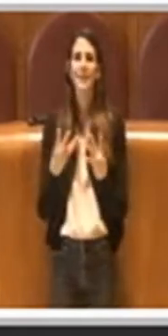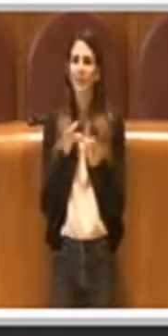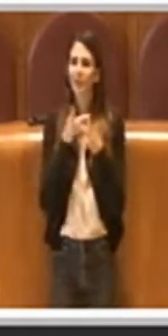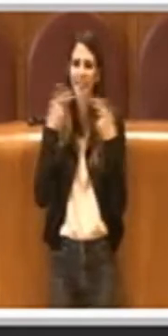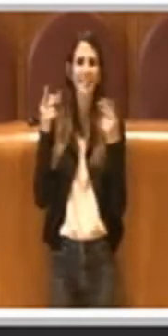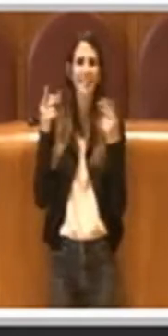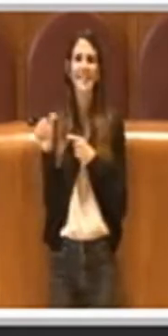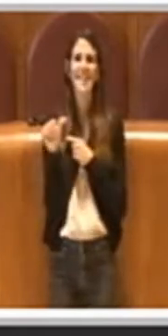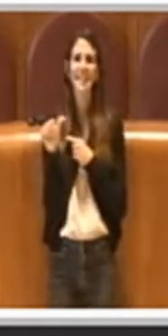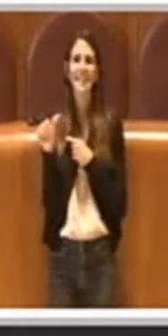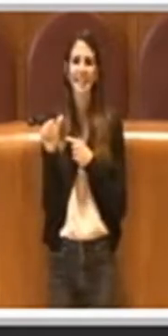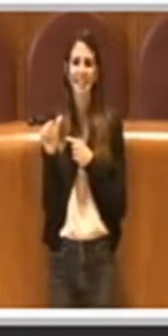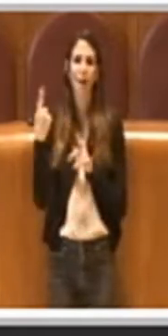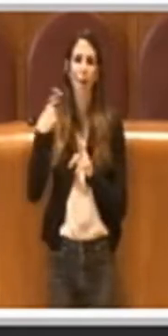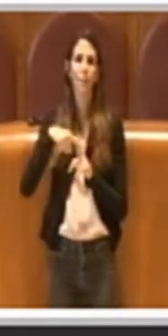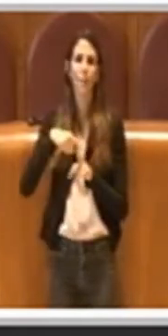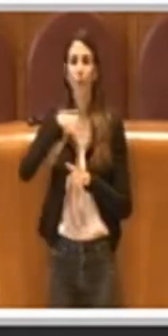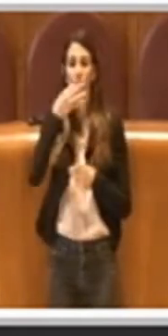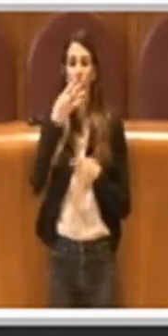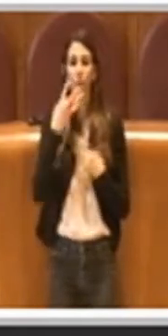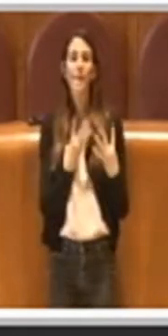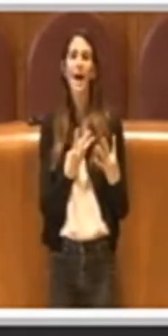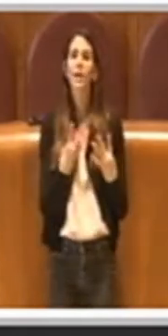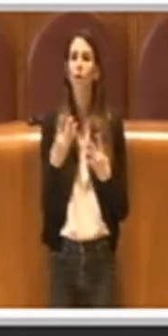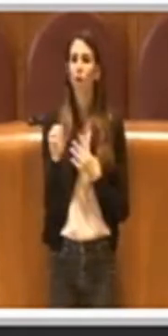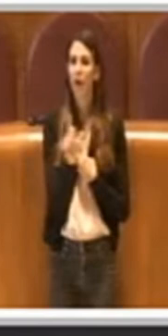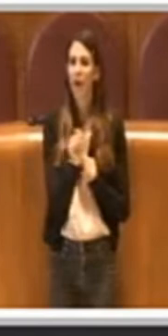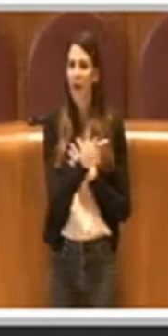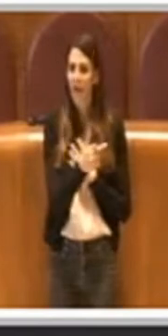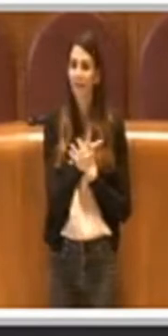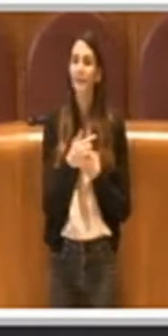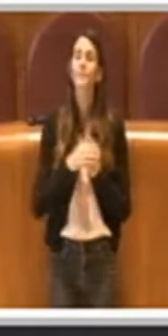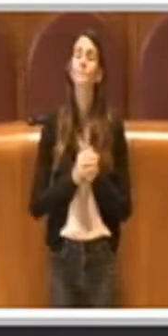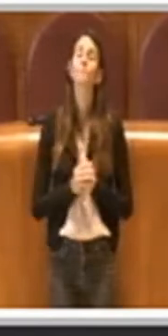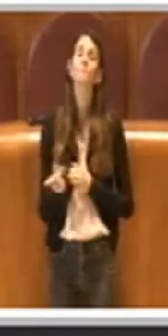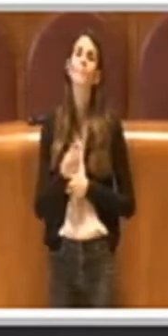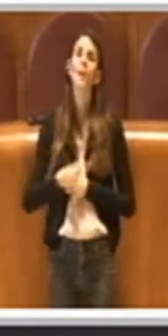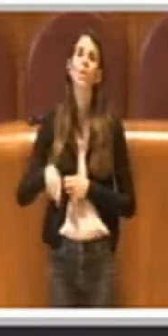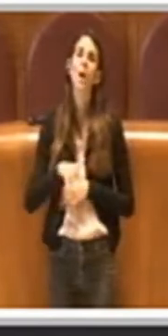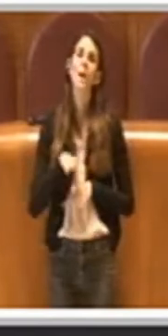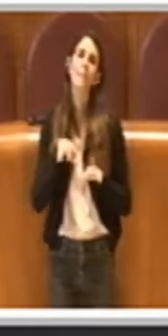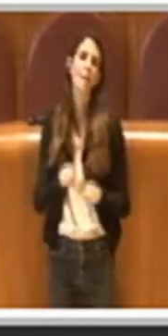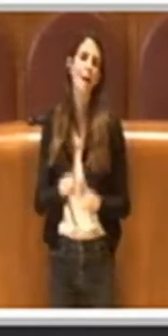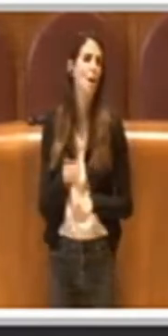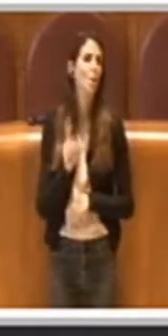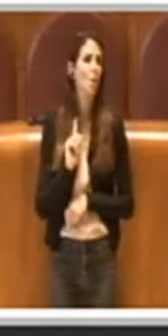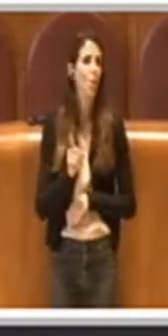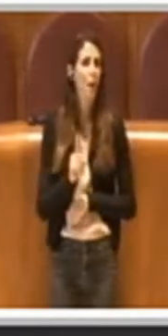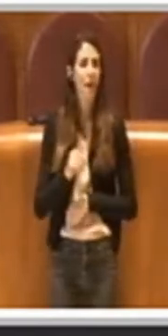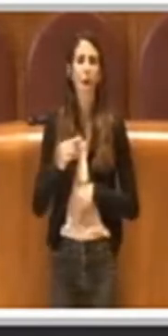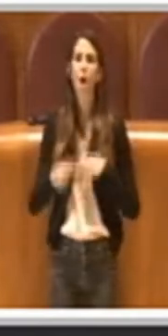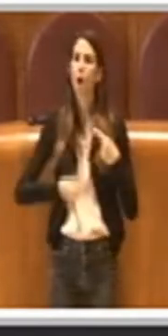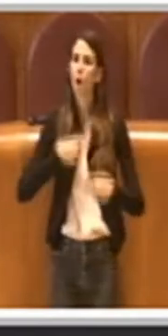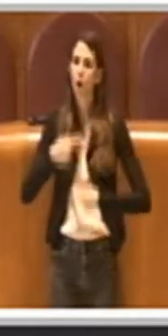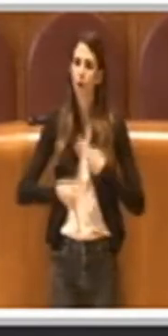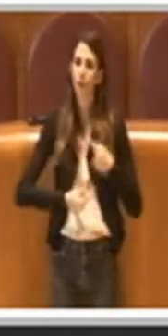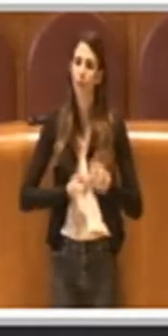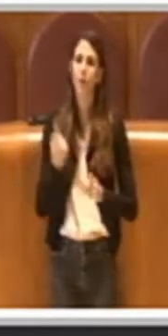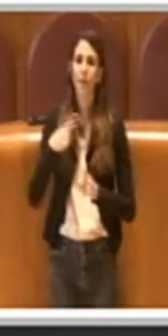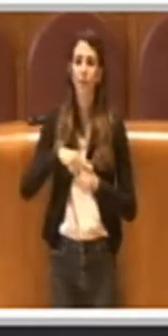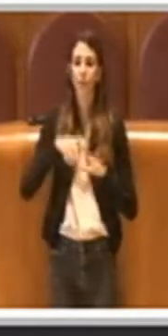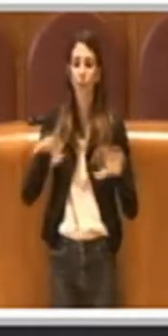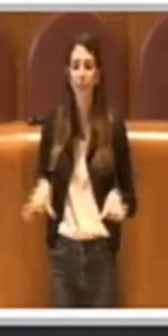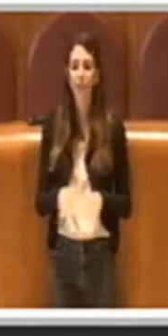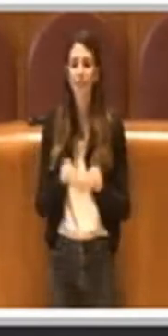perciò il nostro impegno sarà quello insomma di continuare, di iniziare soprattutto un lavoro